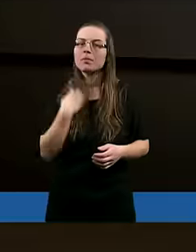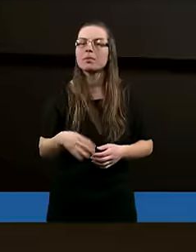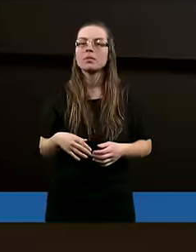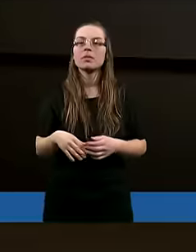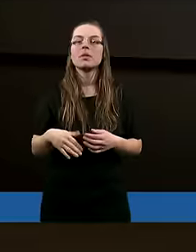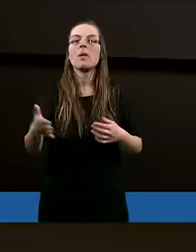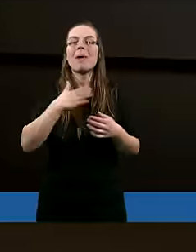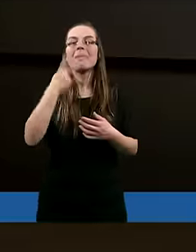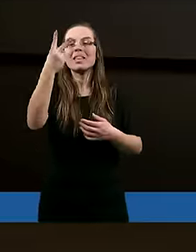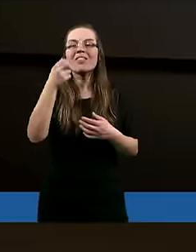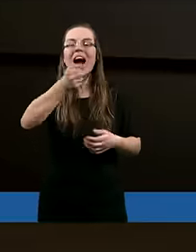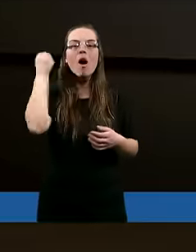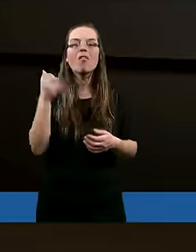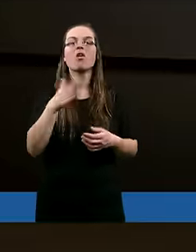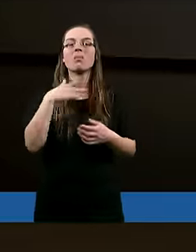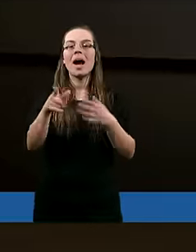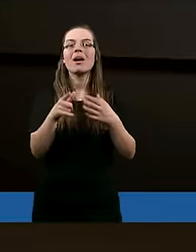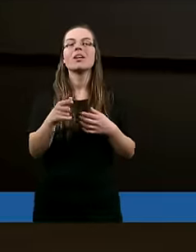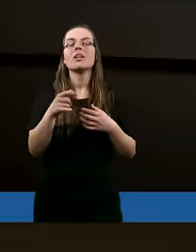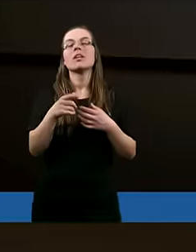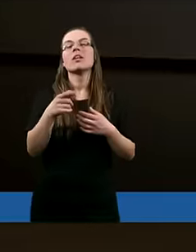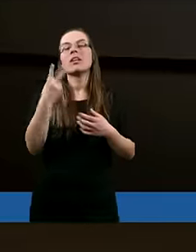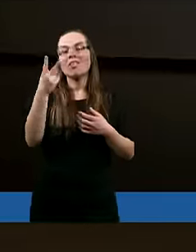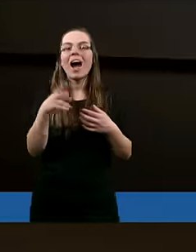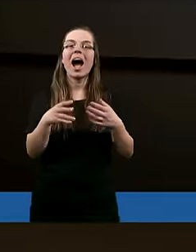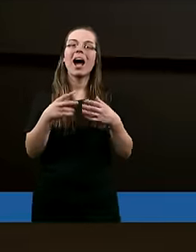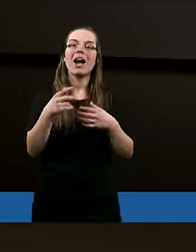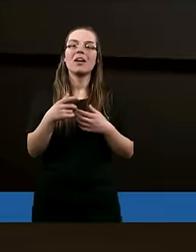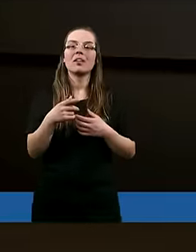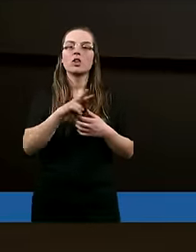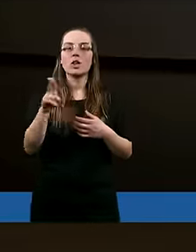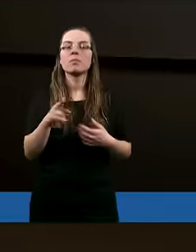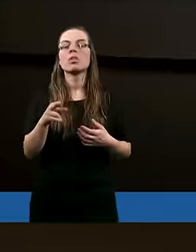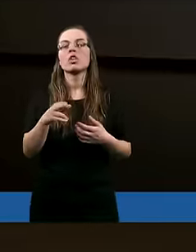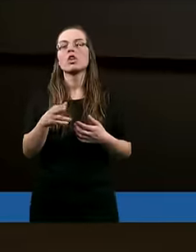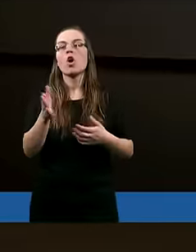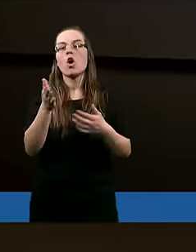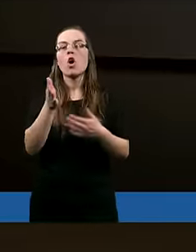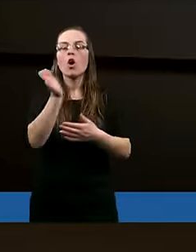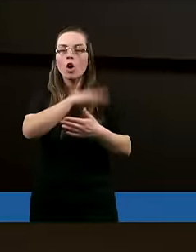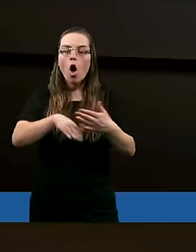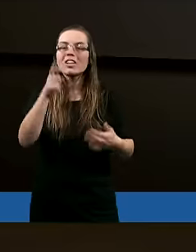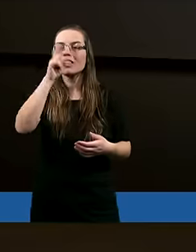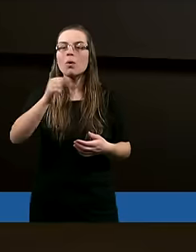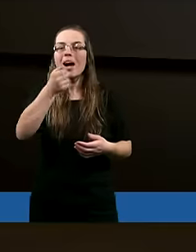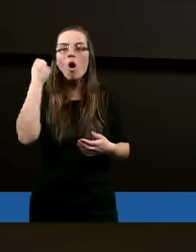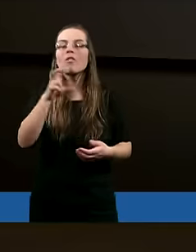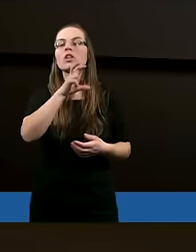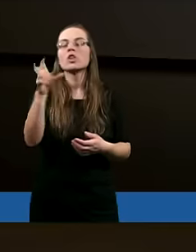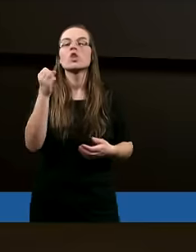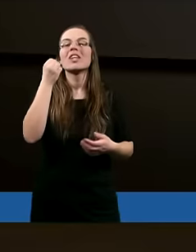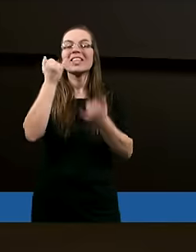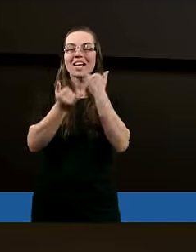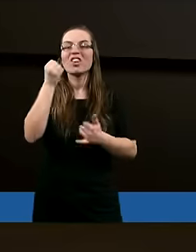Mamy złe owoce, mamy dobre. Zdarza nam się rodzić złe owoce, czy jeżeli